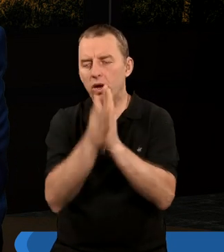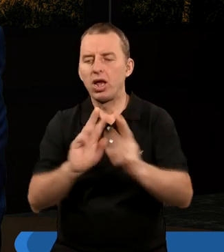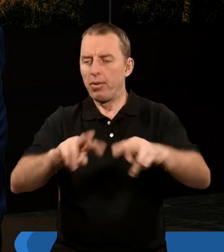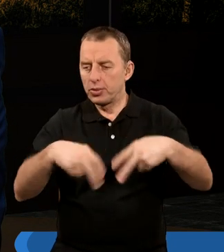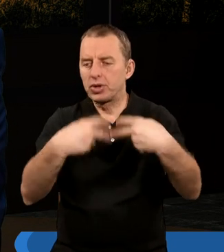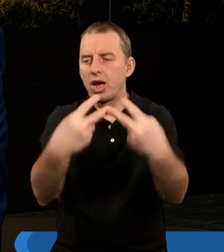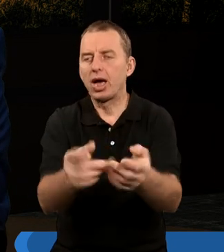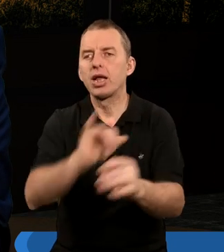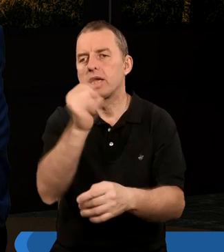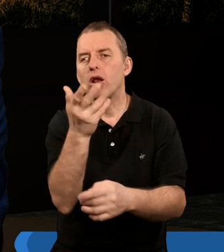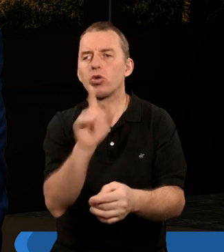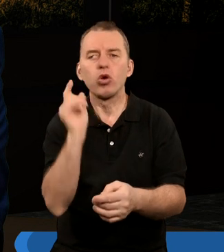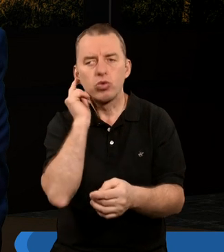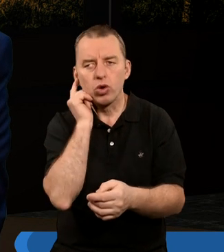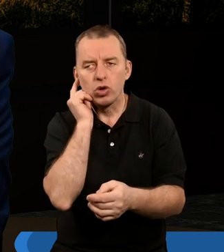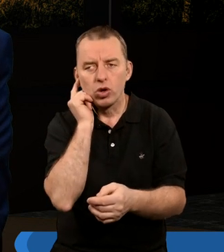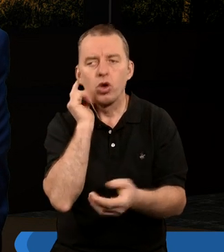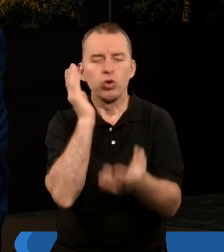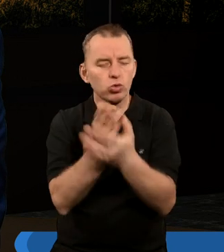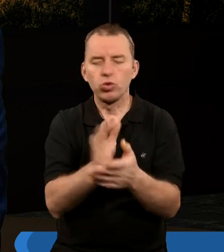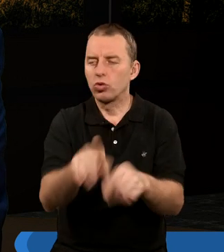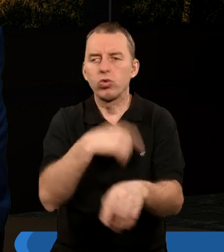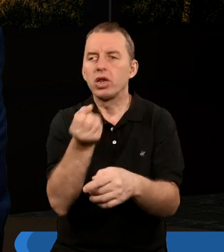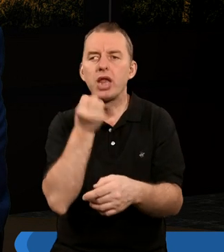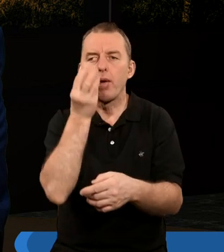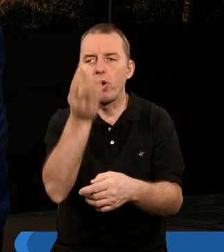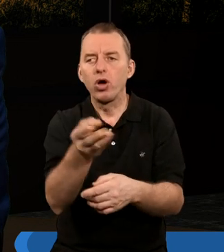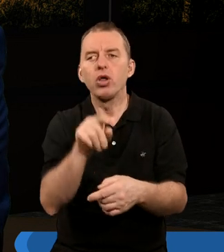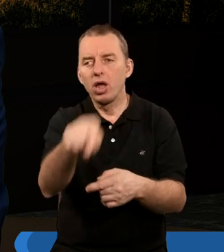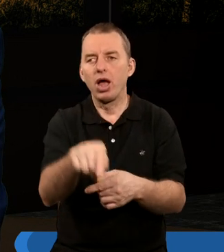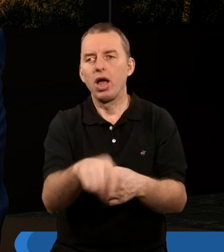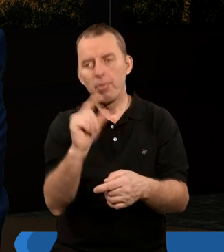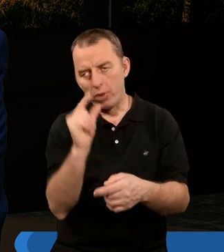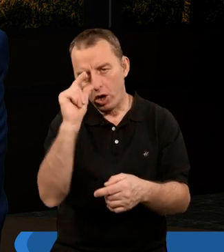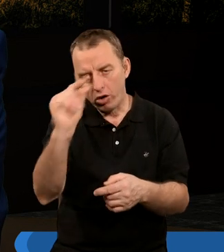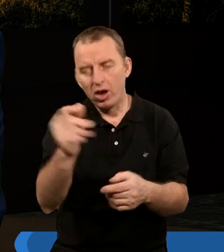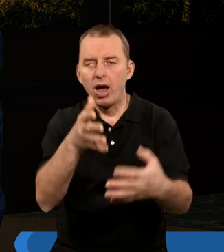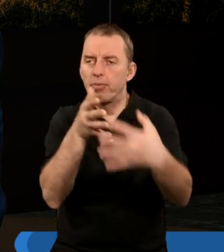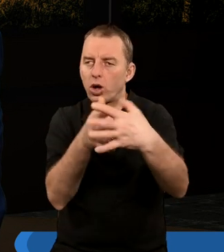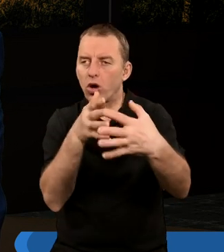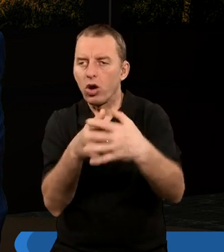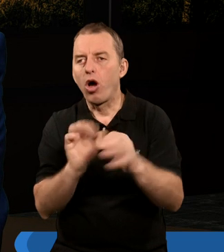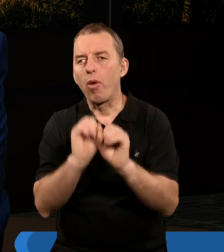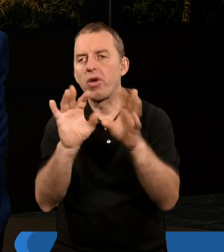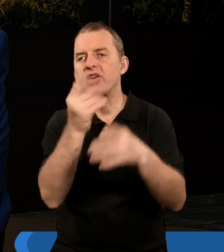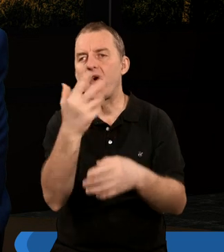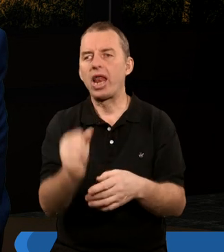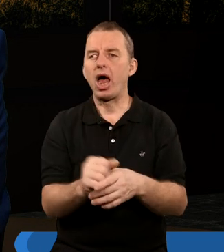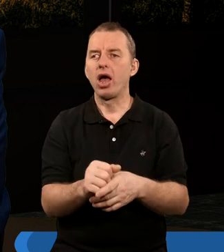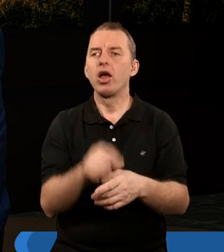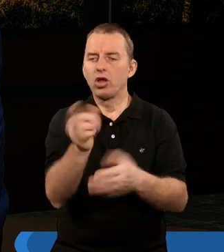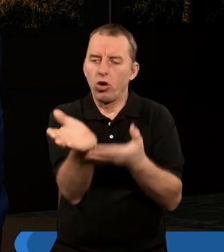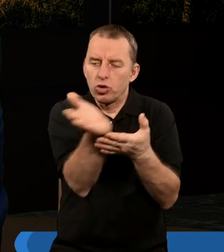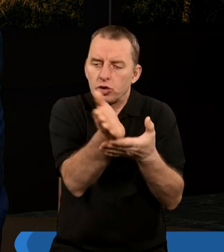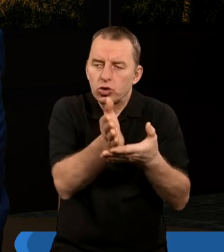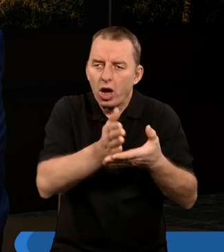przekaz Jana, który słyszy, to wszystko już długo nie potrwa, czy tę perspektywę proroczą Księgi Apokalipsy, czyli tę